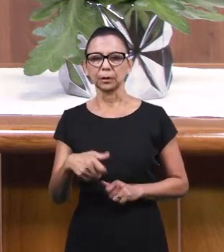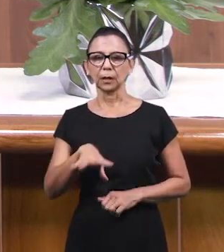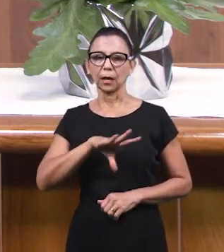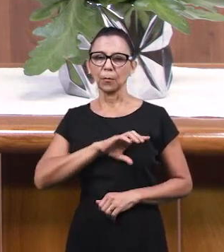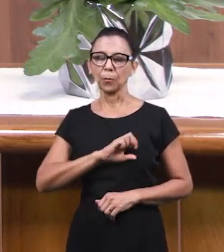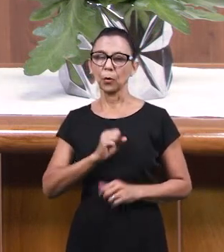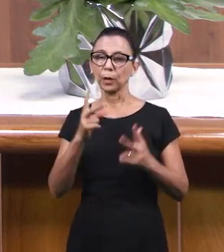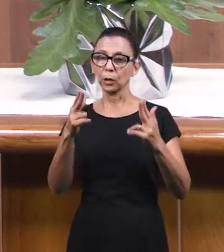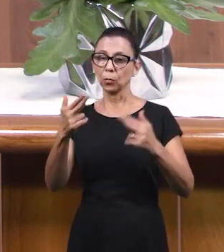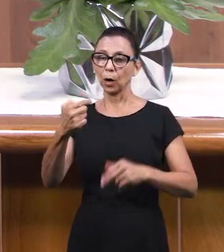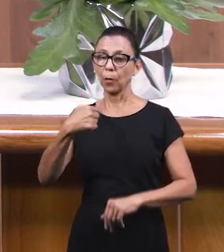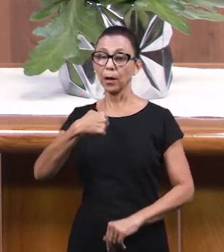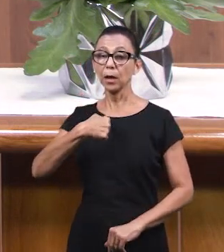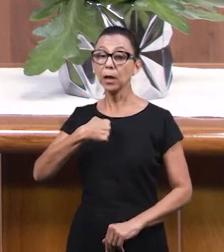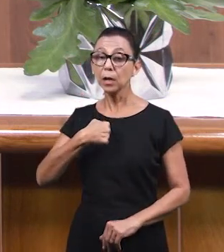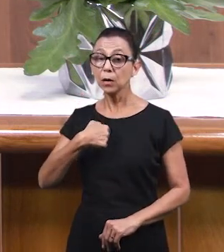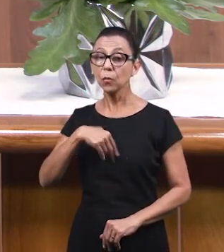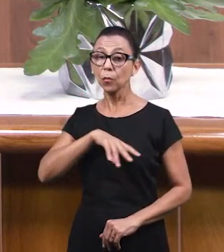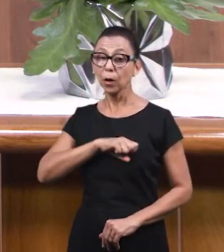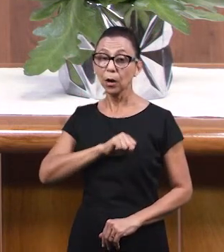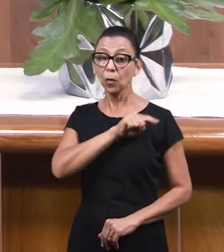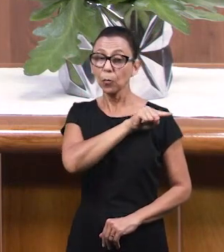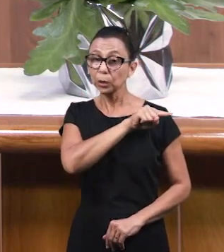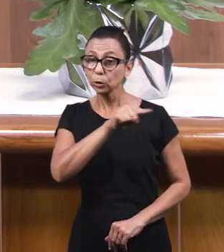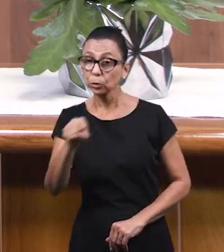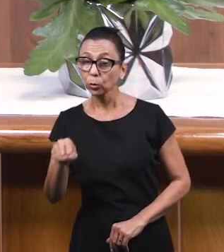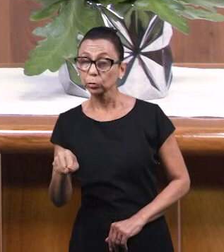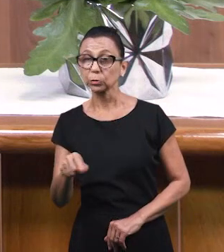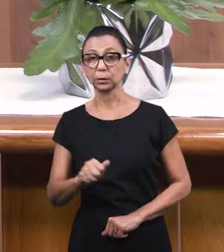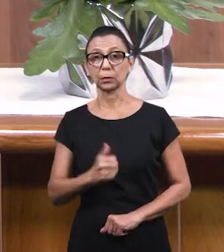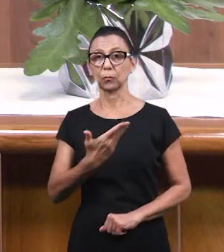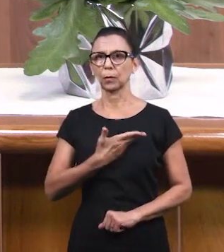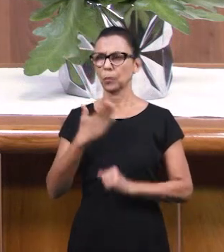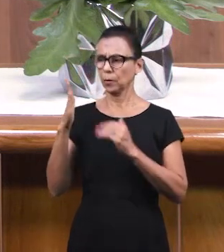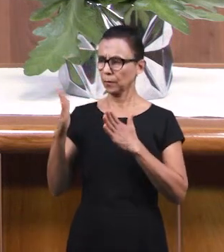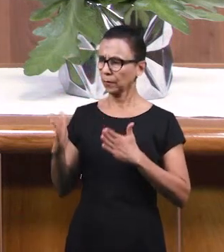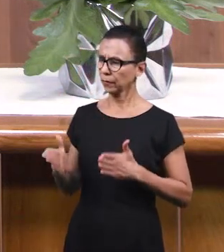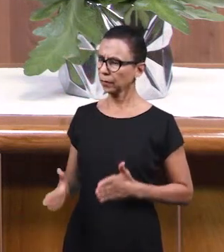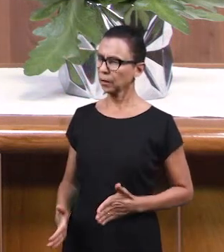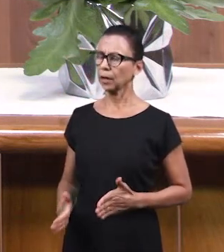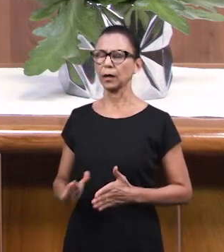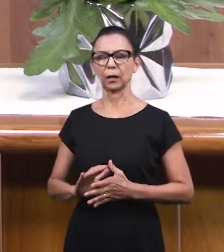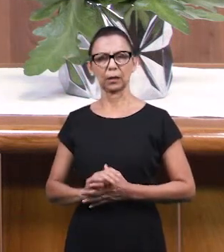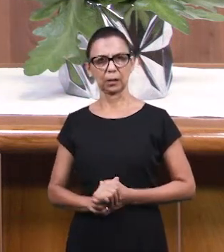возлюбил вас. Это несравненная любовь.